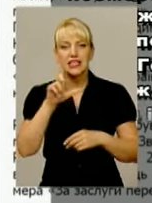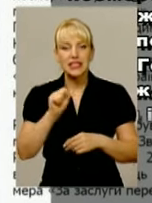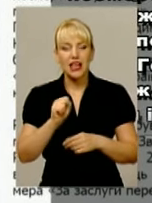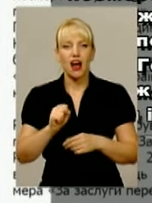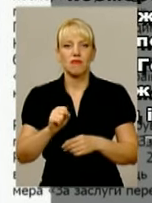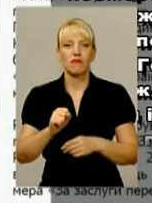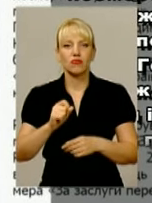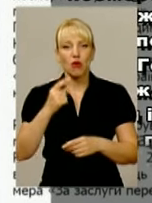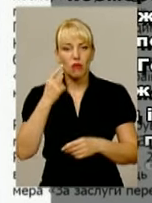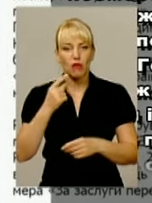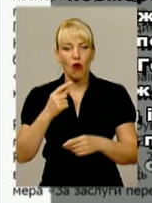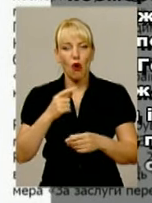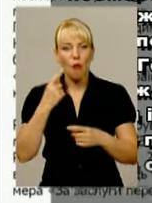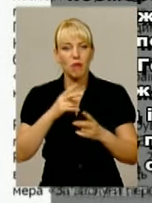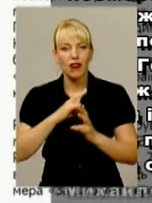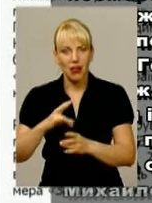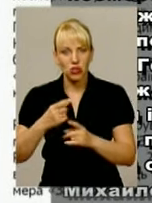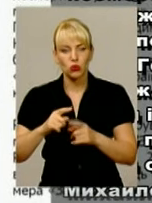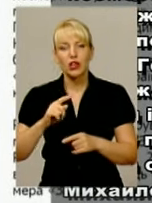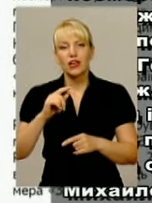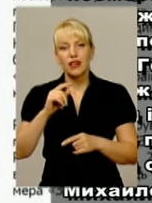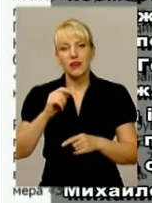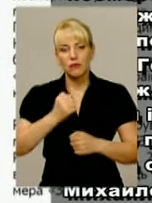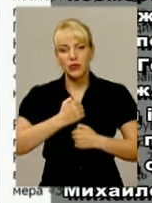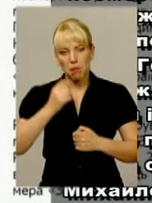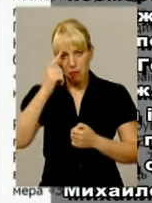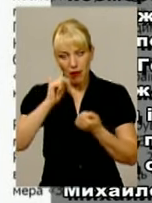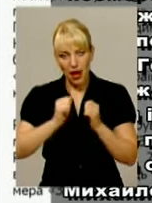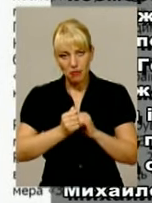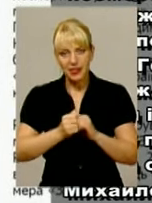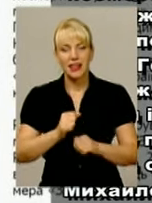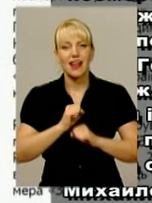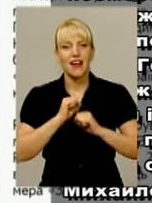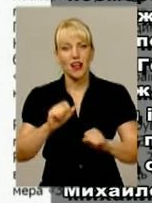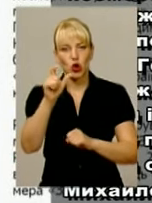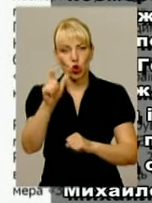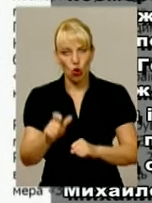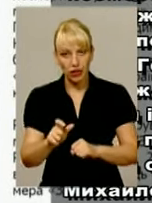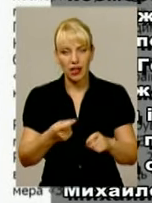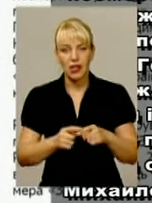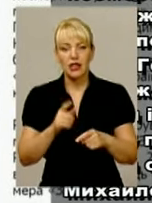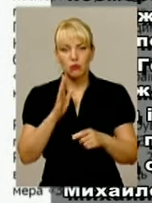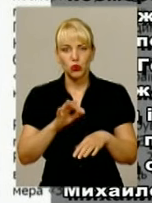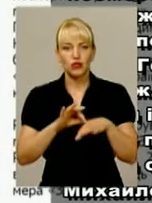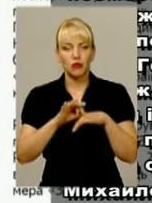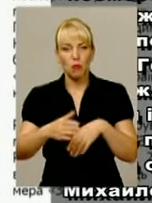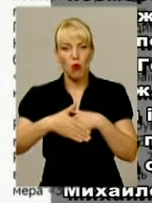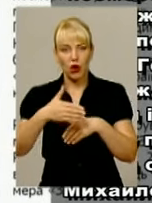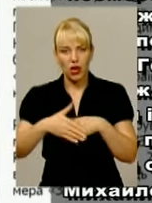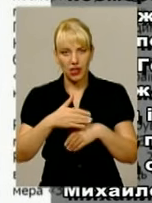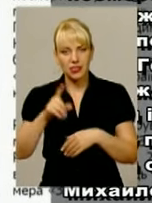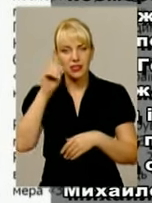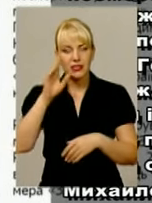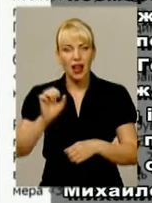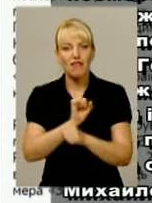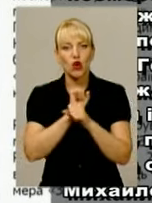операції Руслана Коношенка, який посмертно був нагороджений орденом за мужність третього ступеня, відповідальні особи понесуть покарання. Слава герою